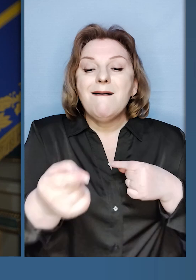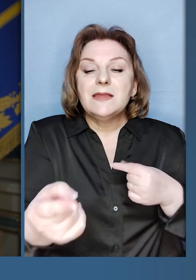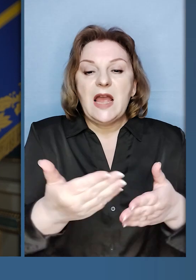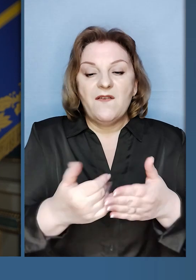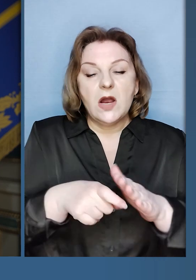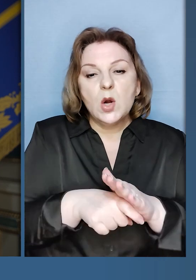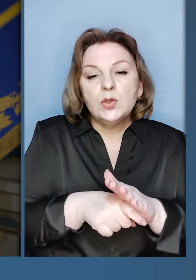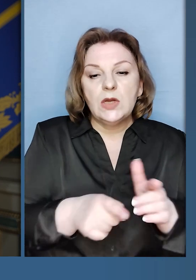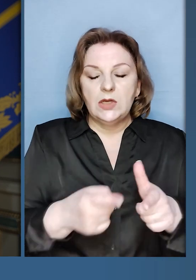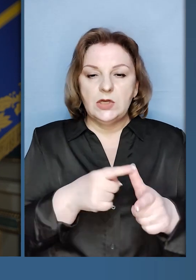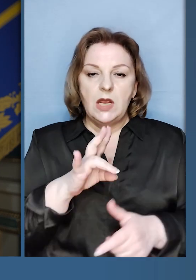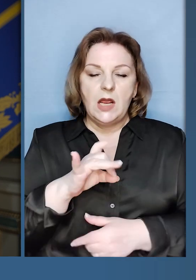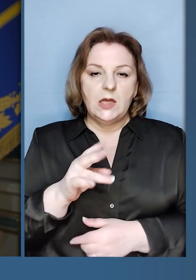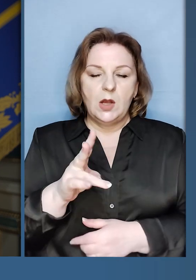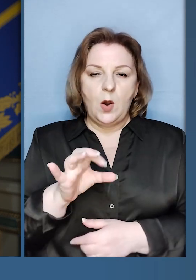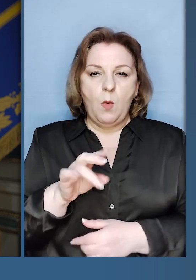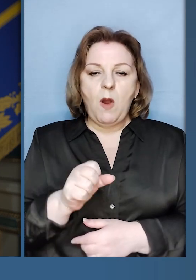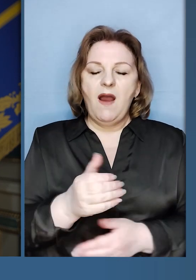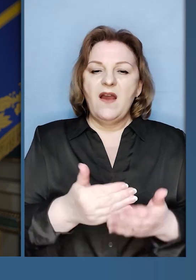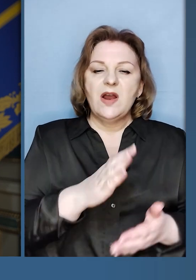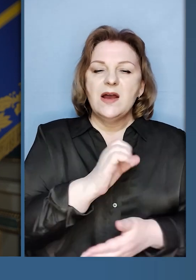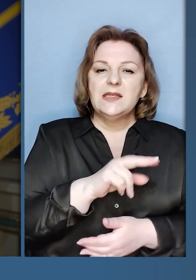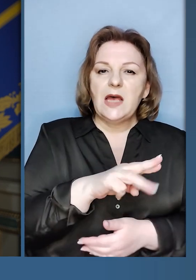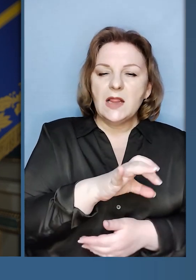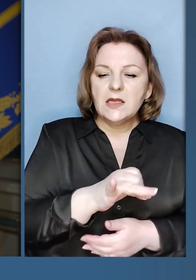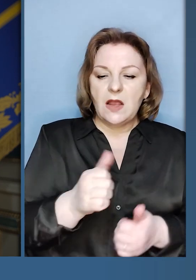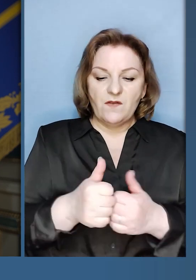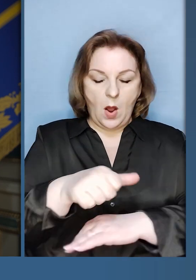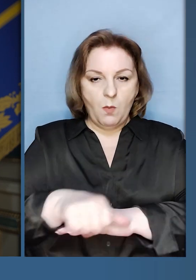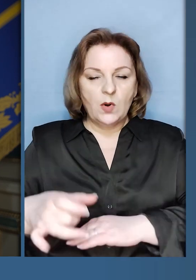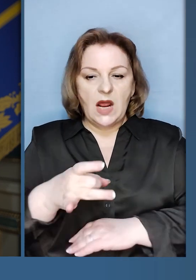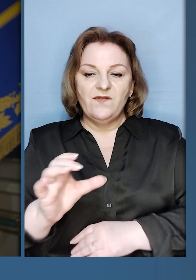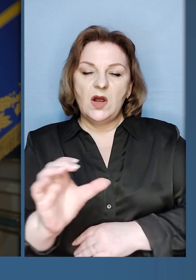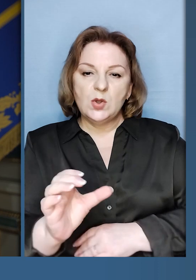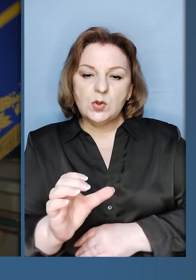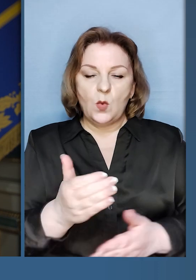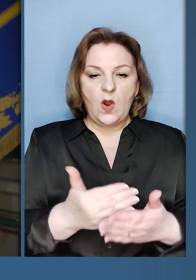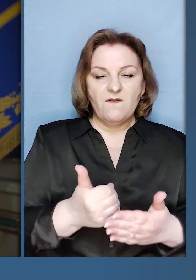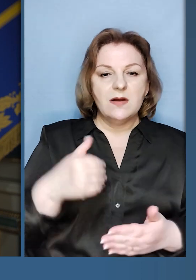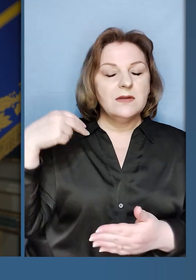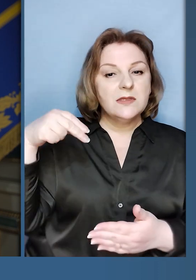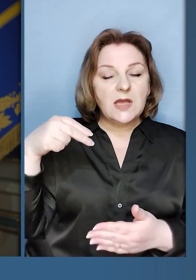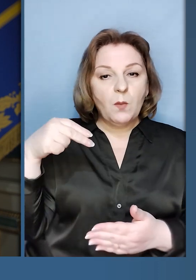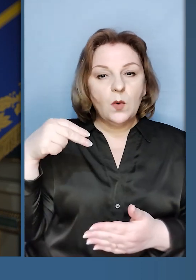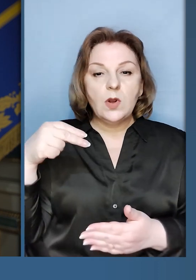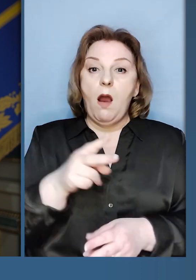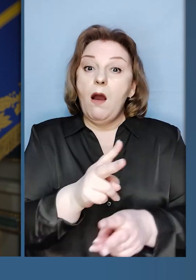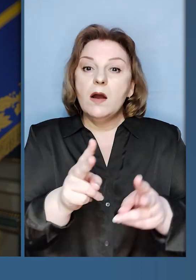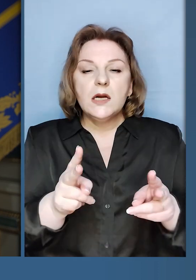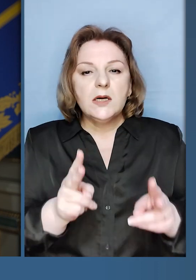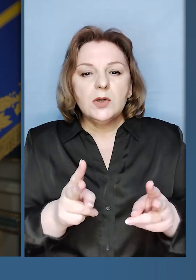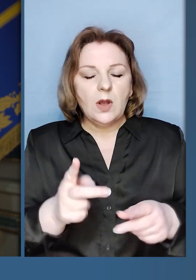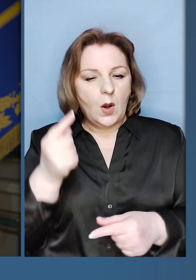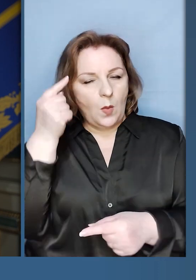далеко від Донеччини чи Нікополя, від Салтівки, від прикордонних районів Сумщини, від Запоріжжя,